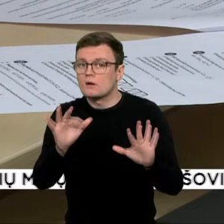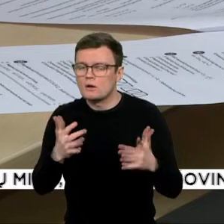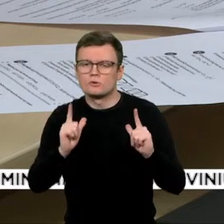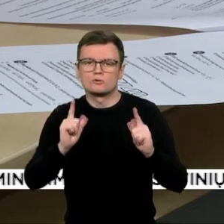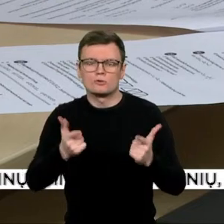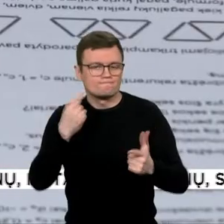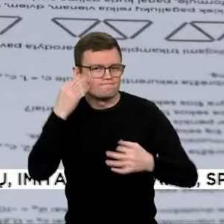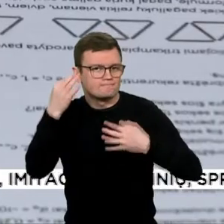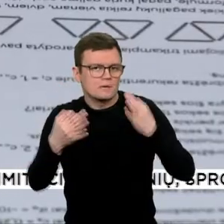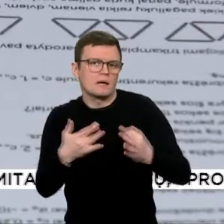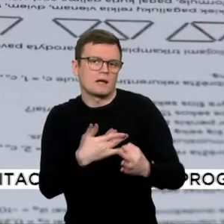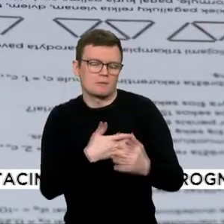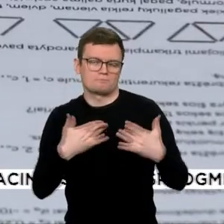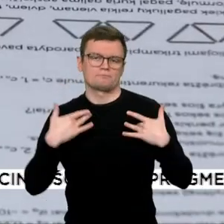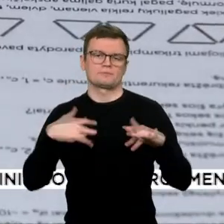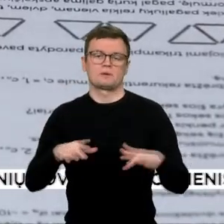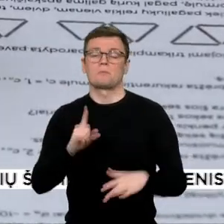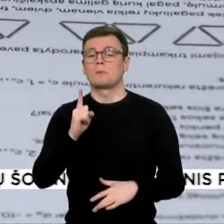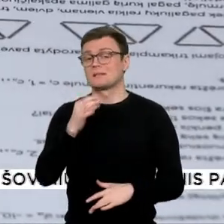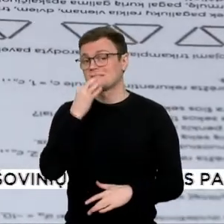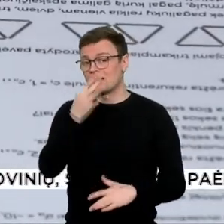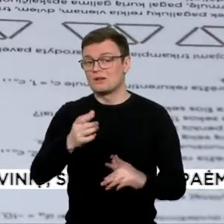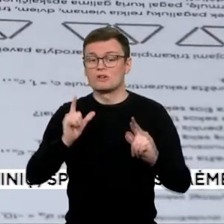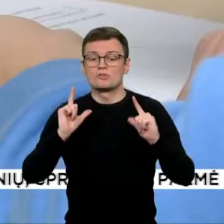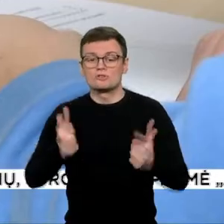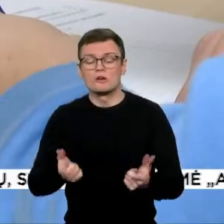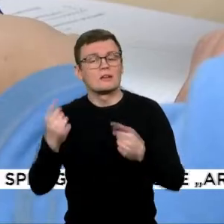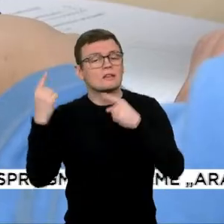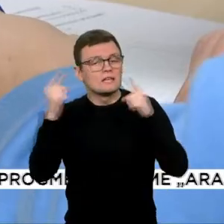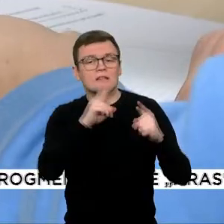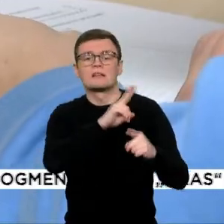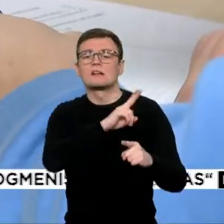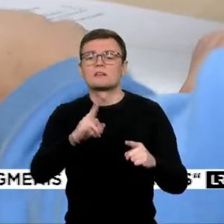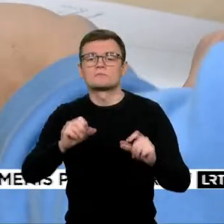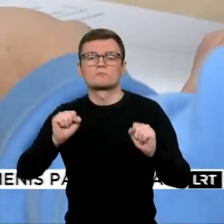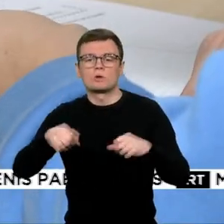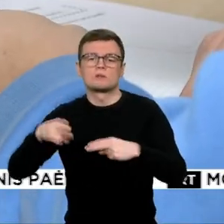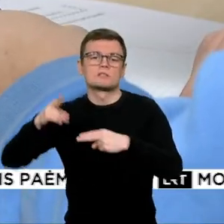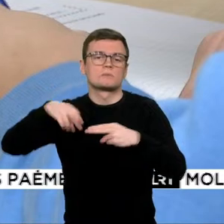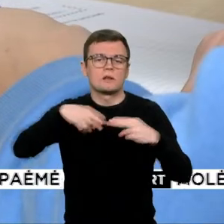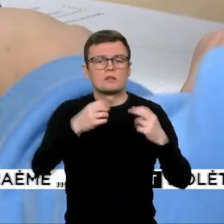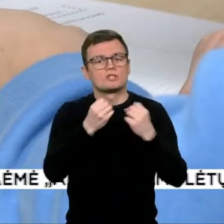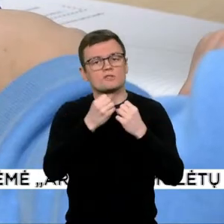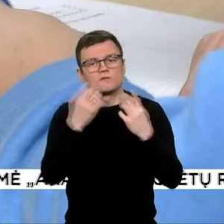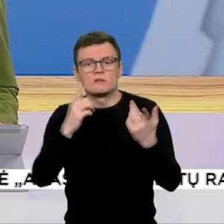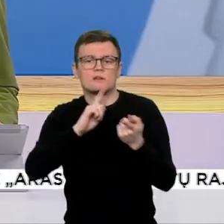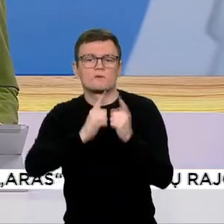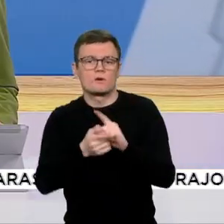atsistatydintą, tačiau pabrėžė, nematantis kitų, galinčių jų įspręsti švietimo reformos krizę.